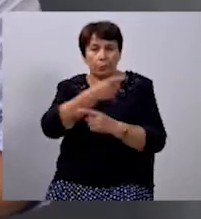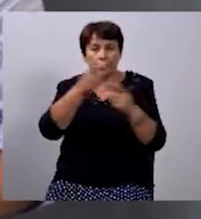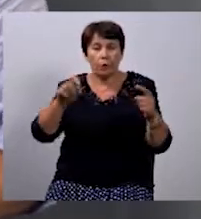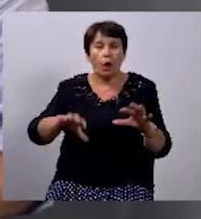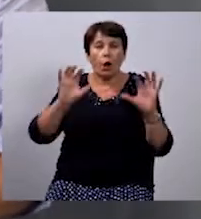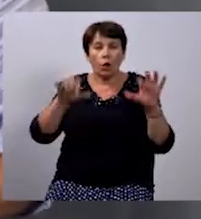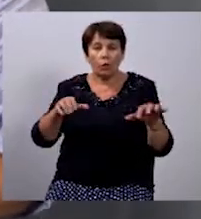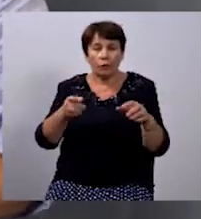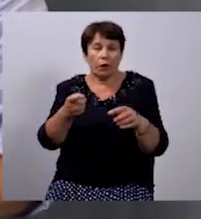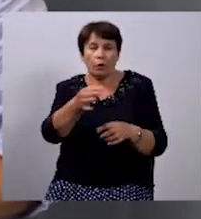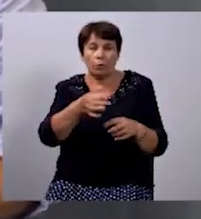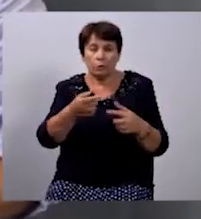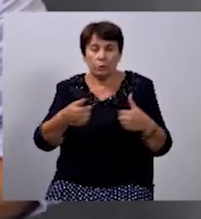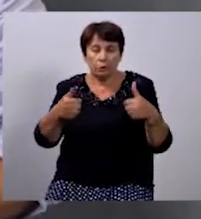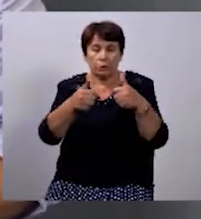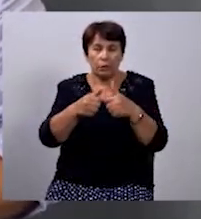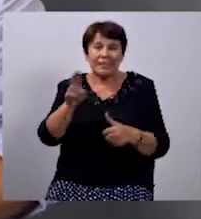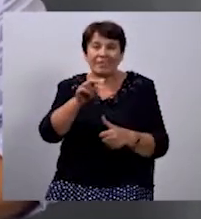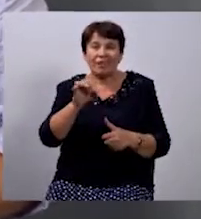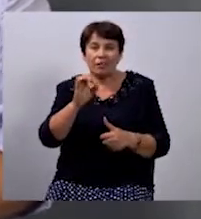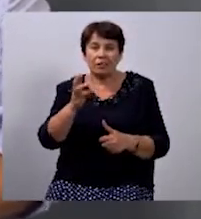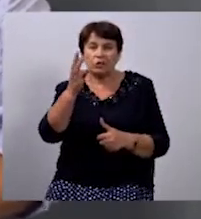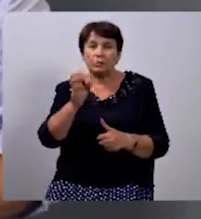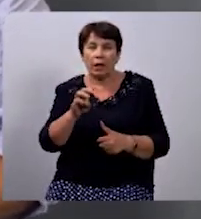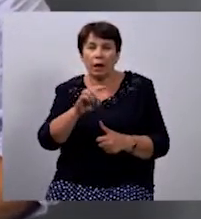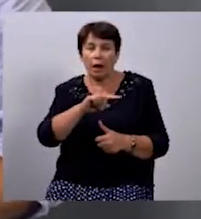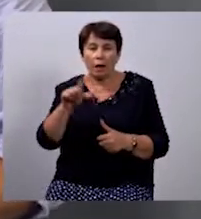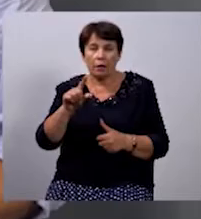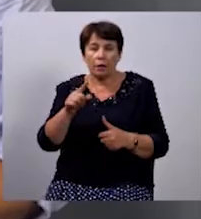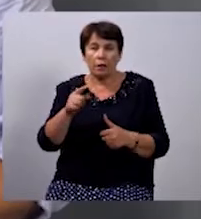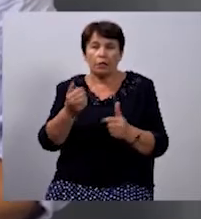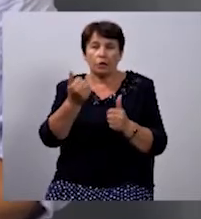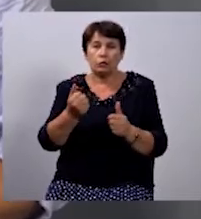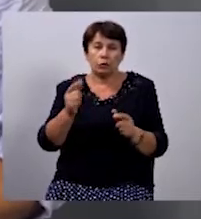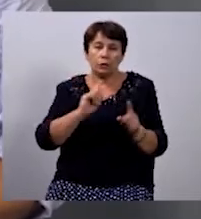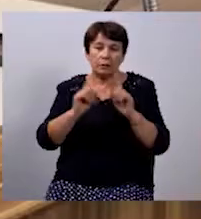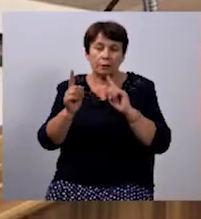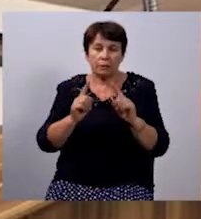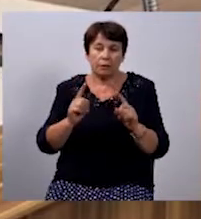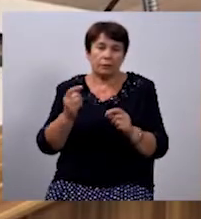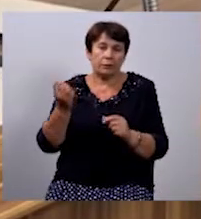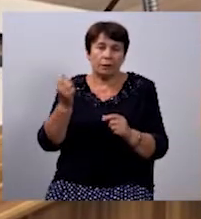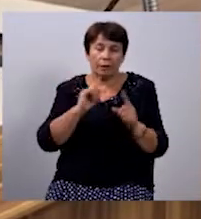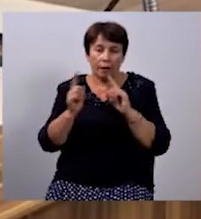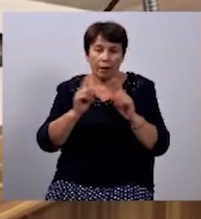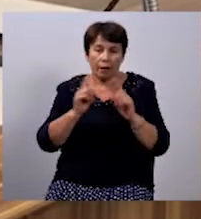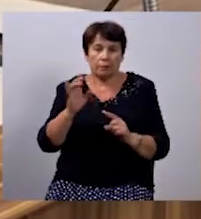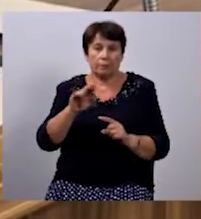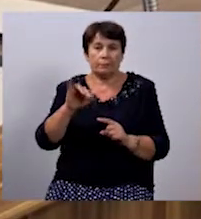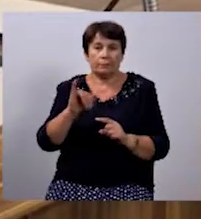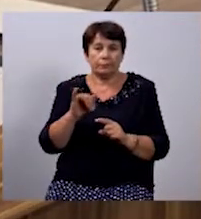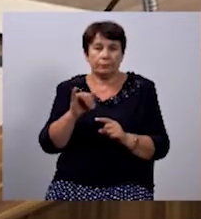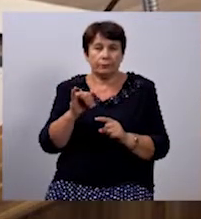обласної державної адміністрації Денис Шмигаль на щотижневій нараді. Станом на 10.07 за